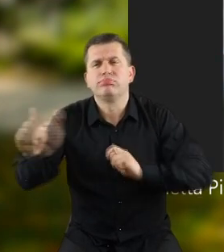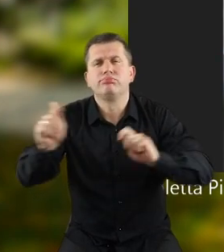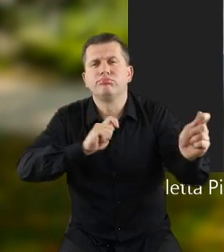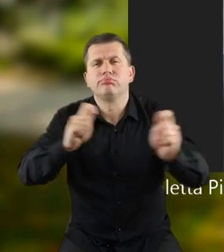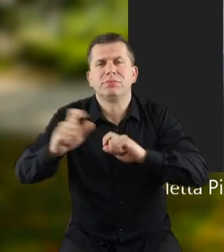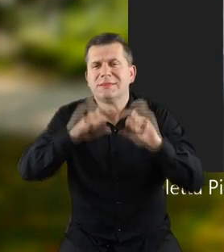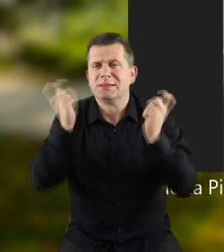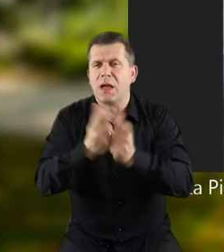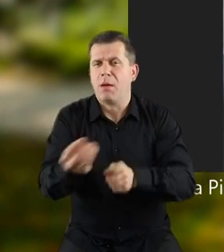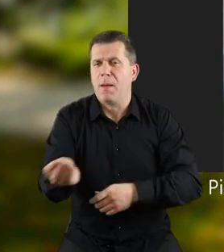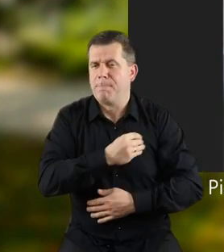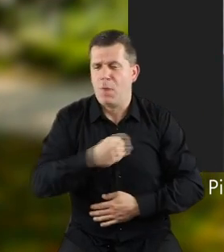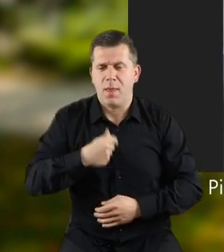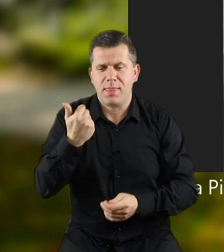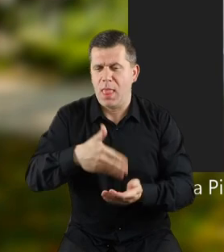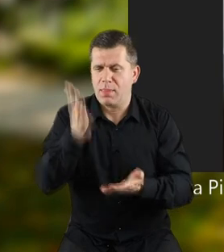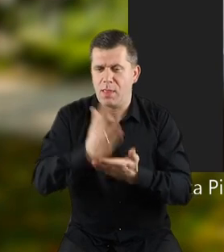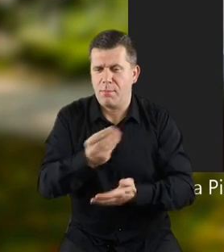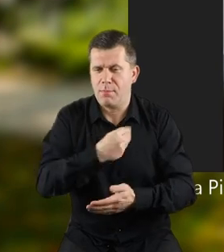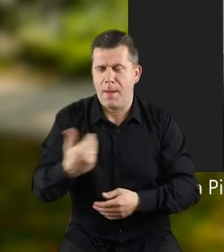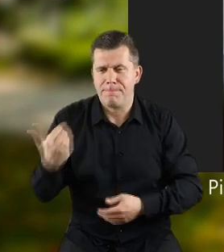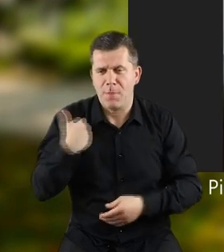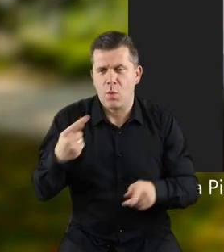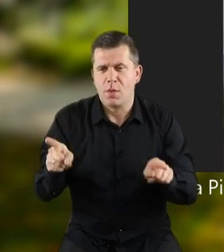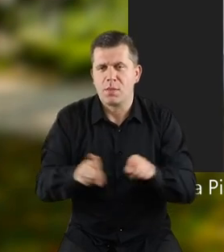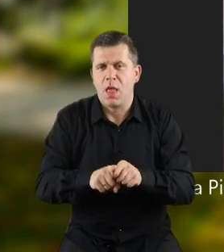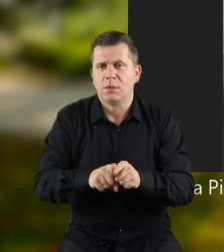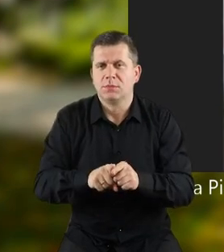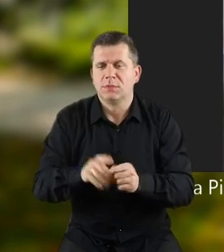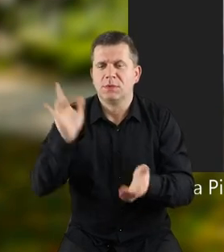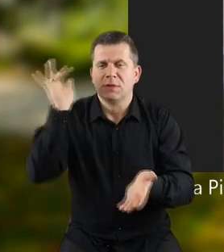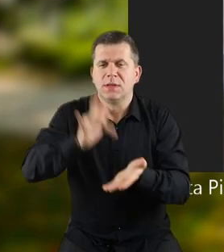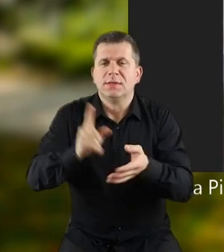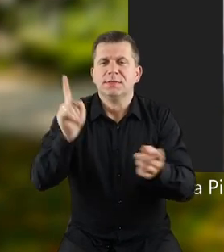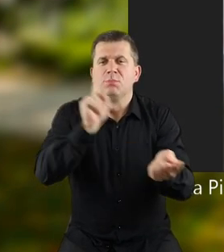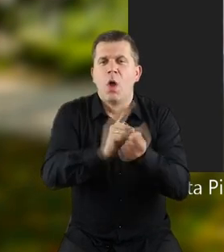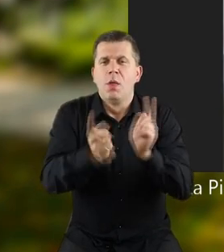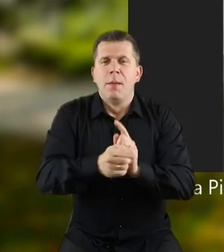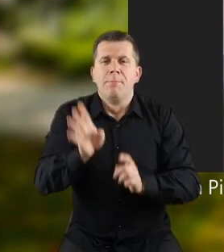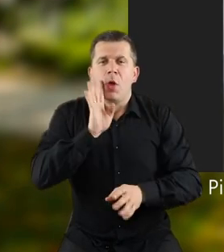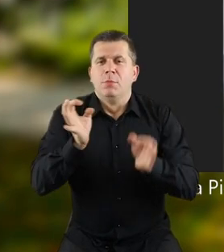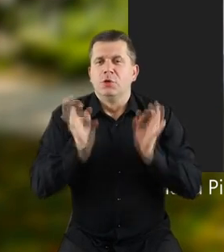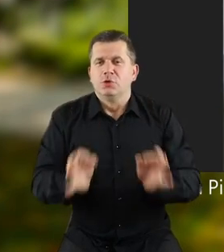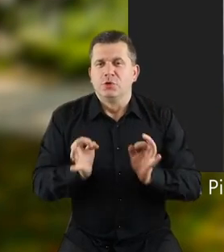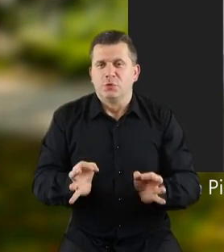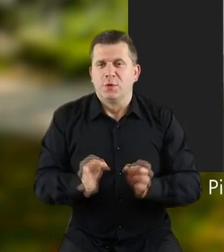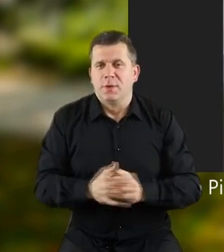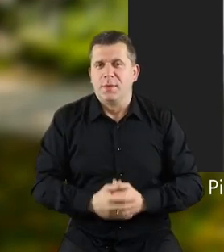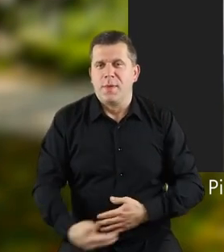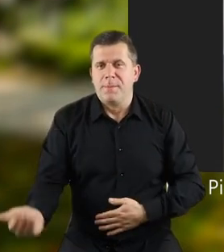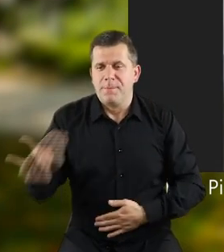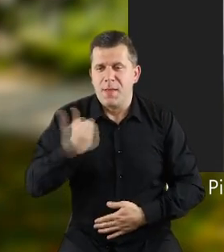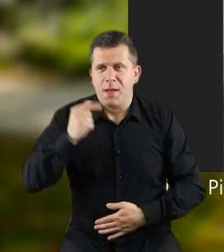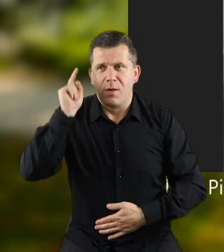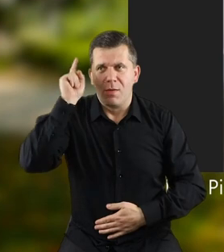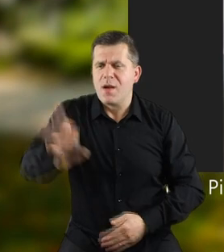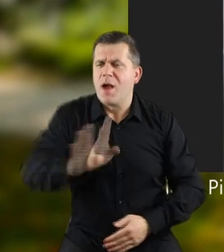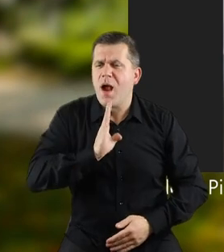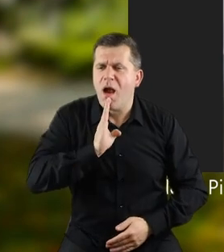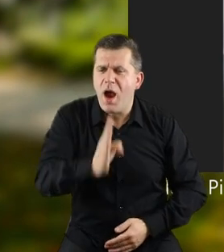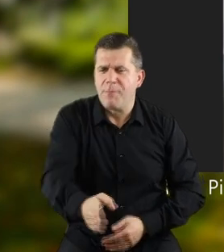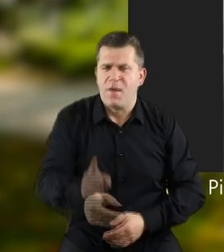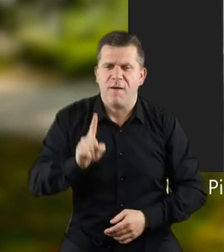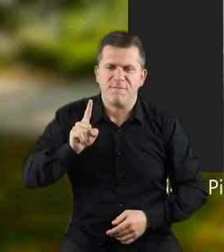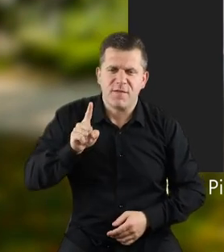dużo jeździłam po Polsce i nie tylko po Polsce, bo byłam słuchajcie, na takich spotkaniach jak dzisiaj. Byłam nawet w